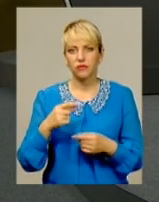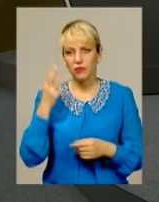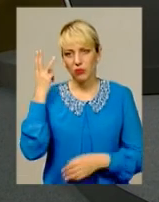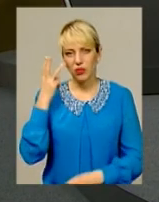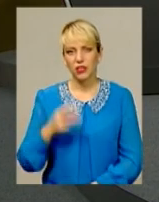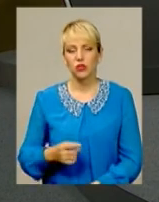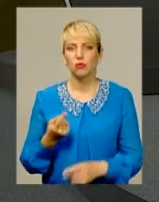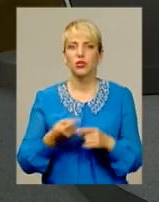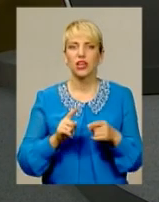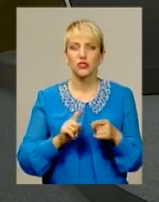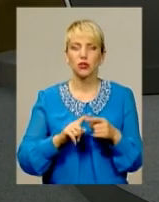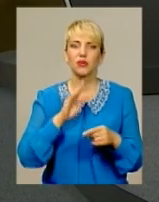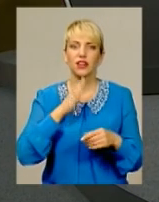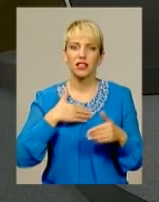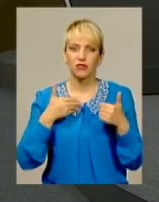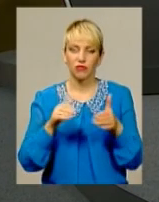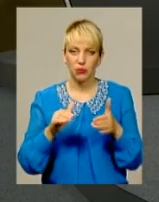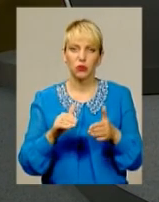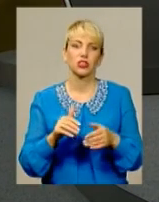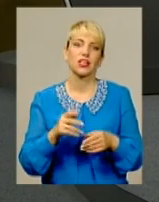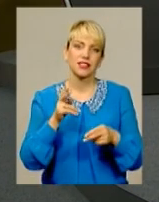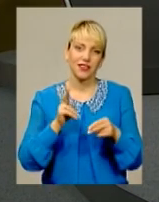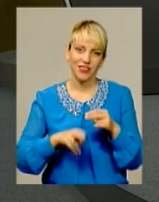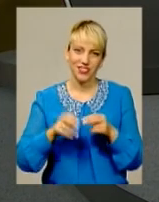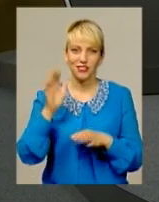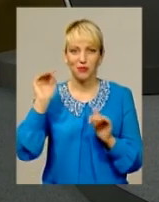На цьому наш випуск завершено. На все добре.